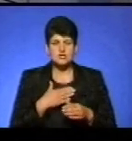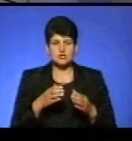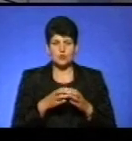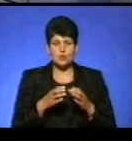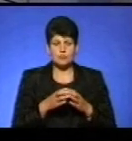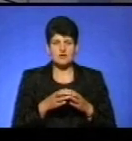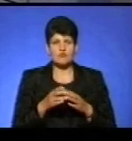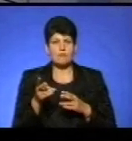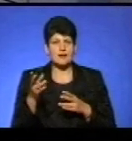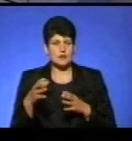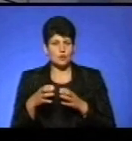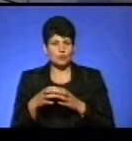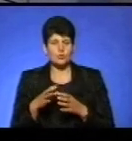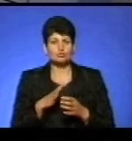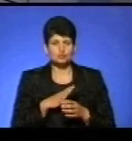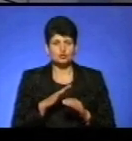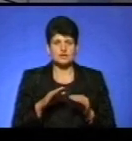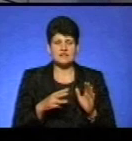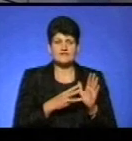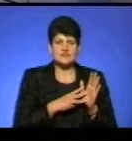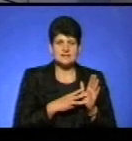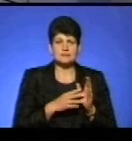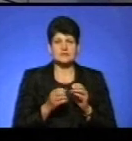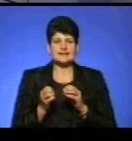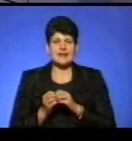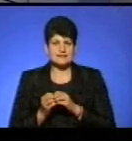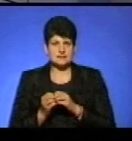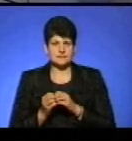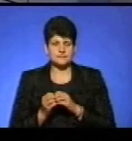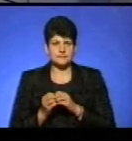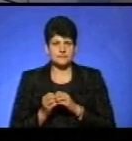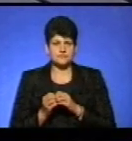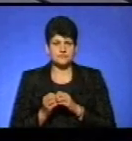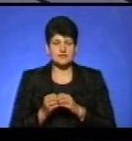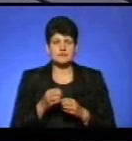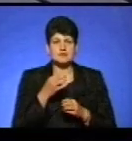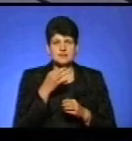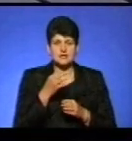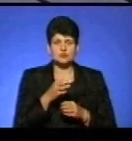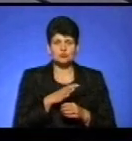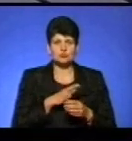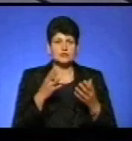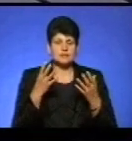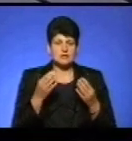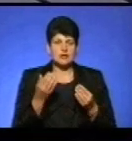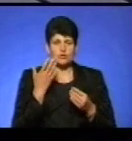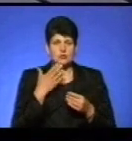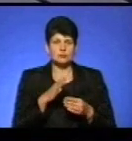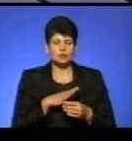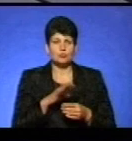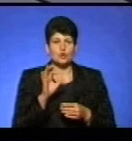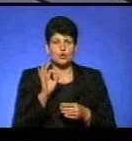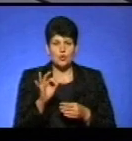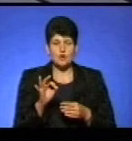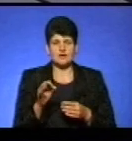і в паралельній групі було діток 8 і 10. Скажете зараз, що були такі дні, коли було по ноль відвідувань.